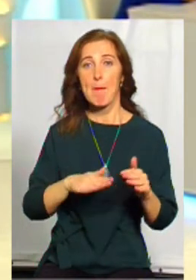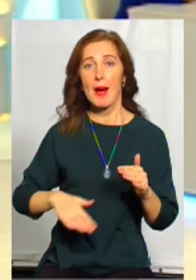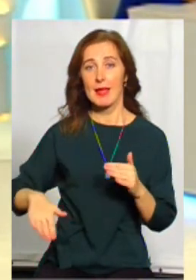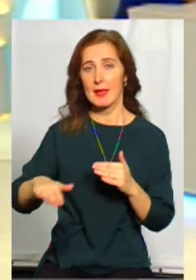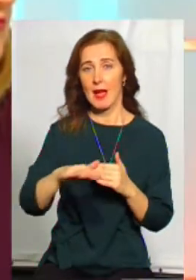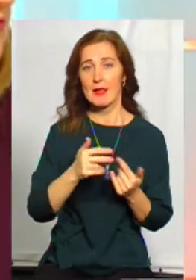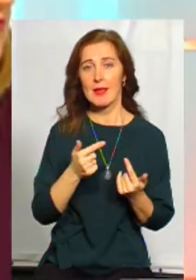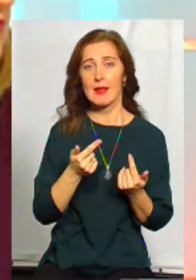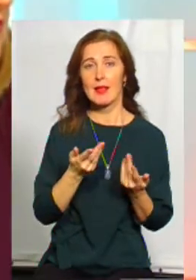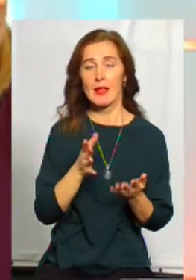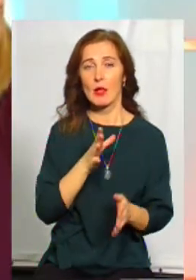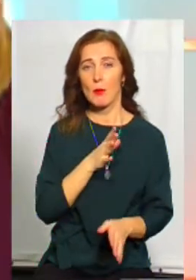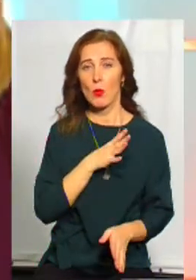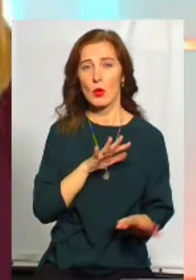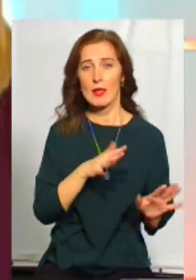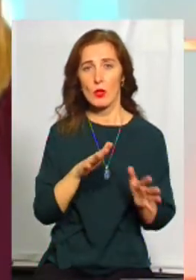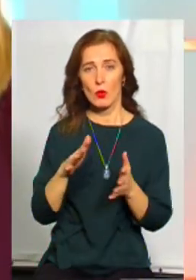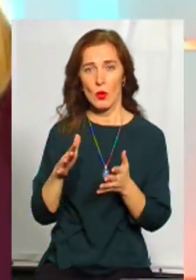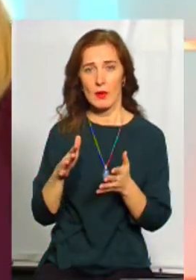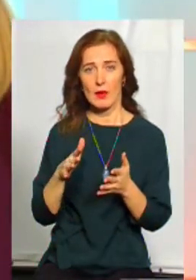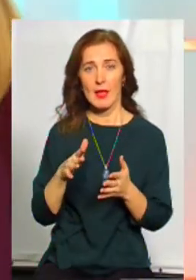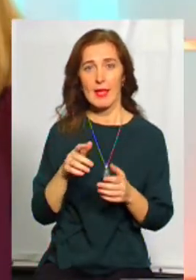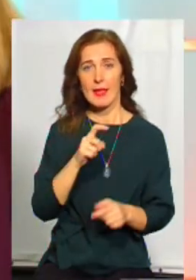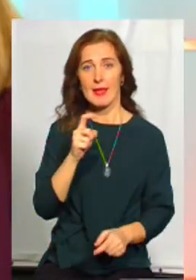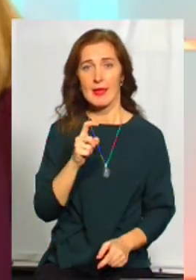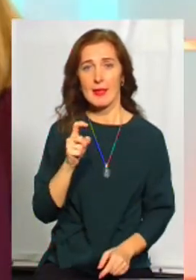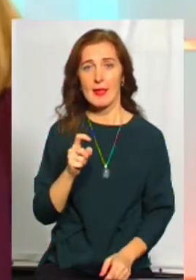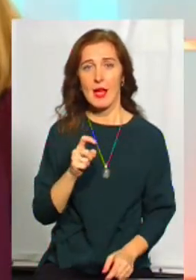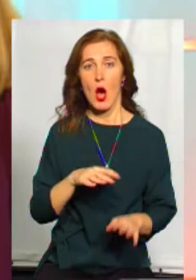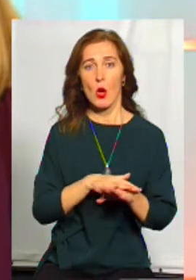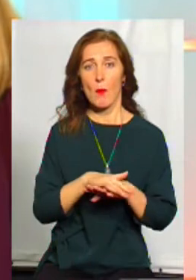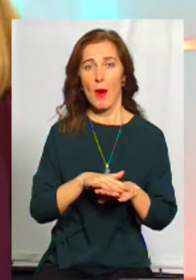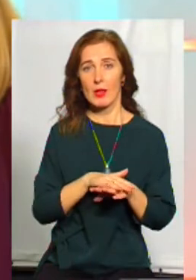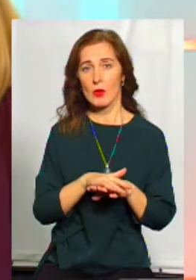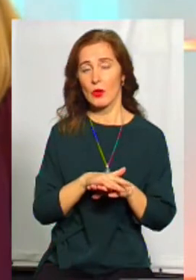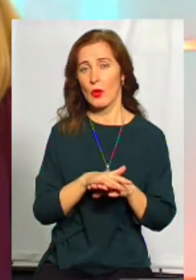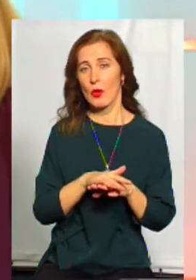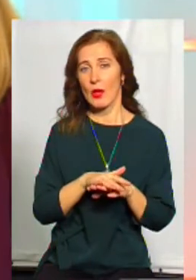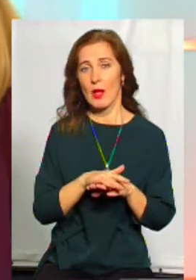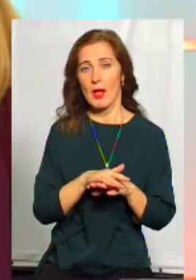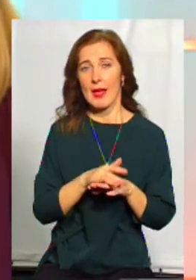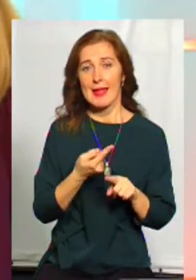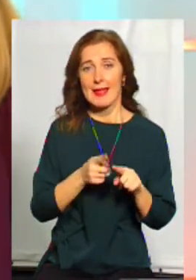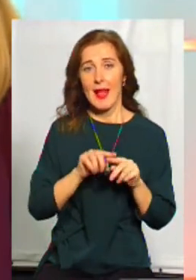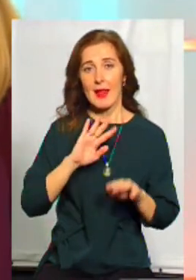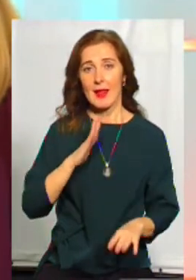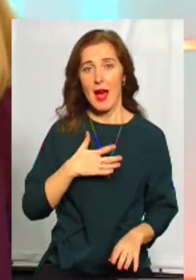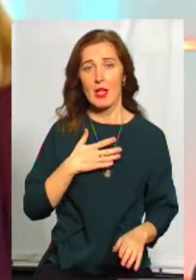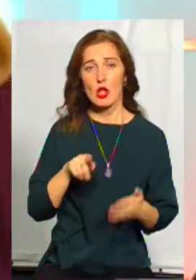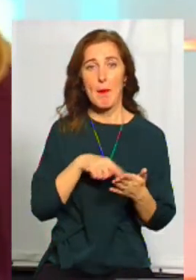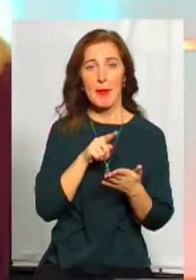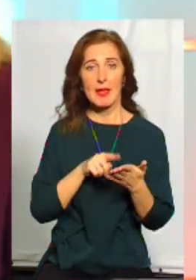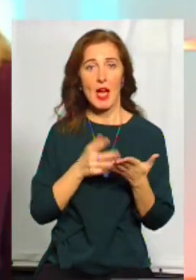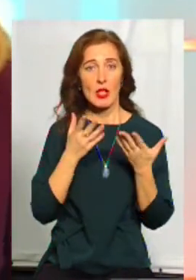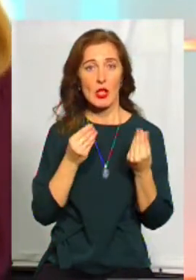ситуацій було в нашому місті, зокрема, з псевдо-територіальній громадою. Громадськість міста, бо це наше питання, хмельницьке, ще